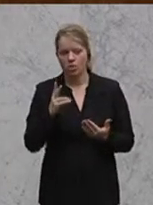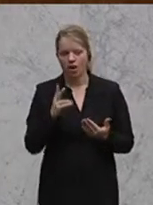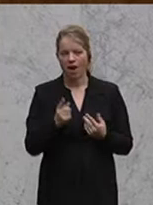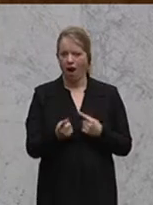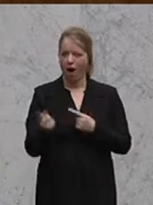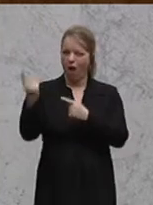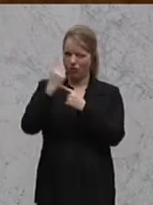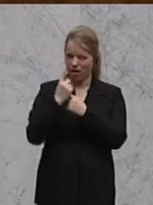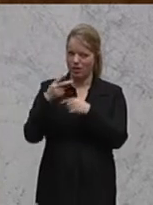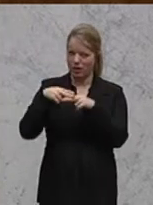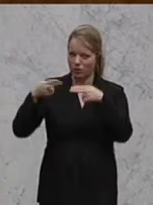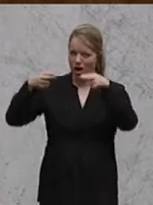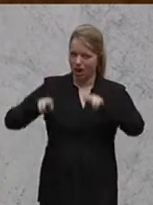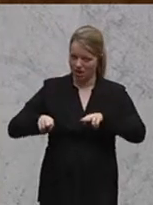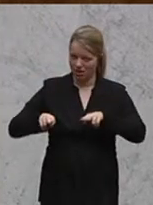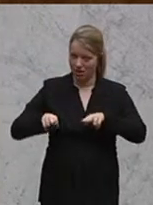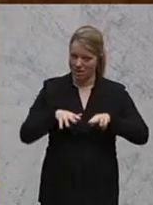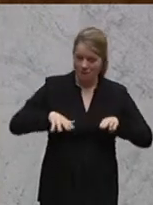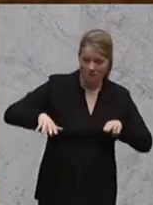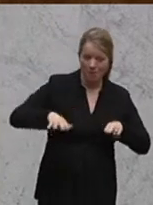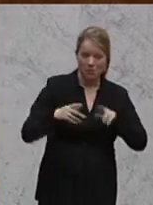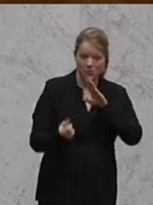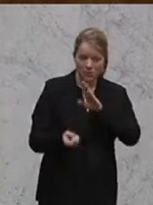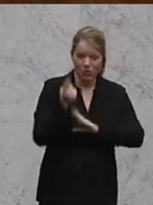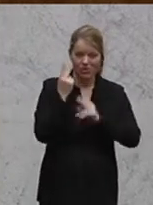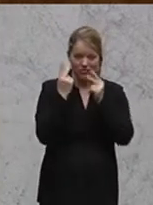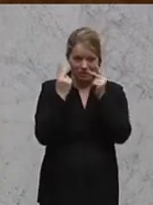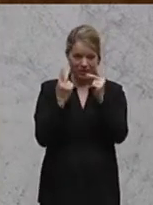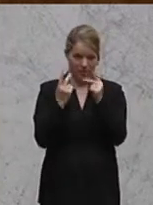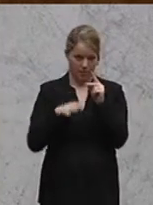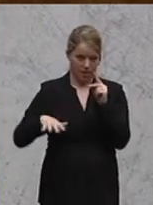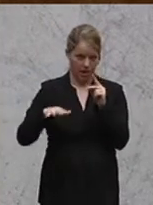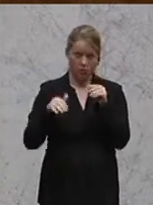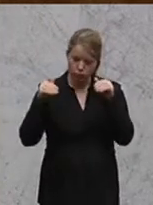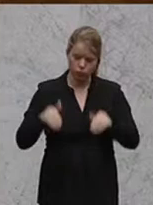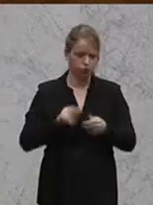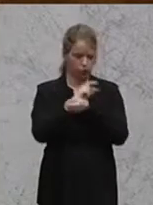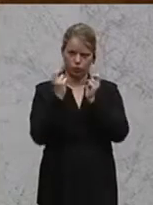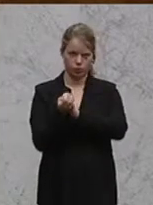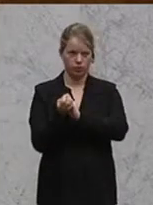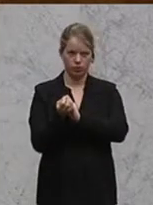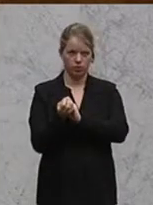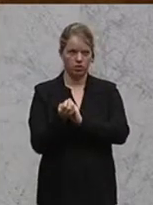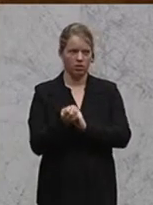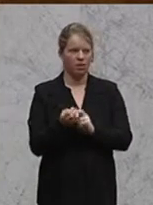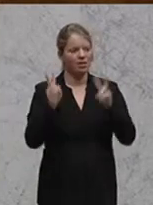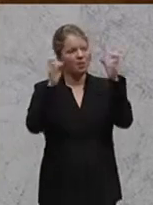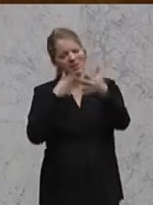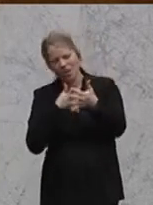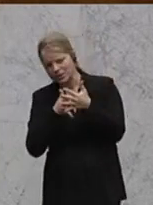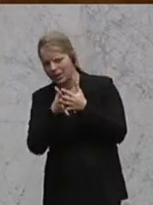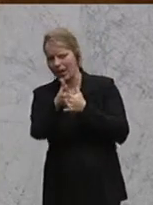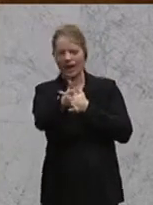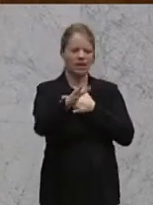des Nationalrats müssen gerade in so wichtigen und zwingenden Fragen erfüllt werden. Wir können uns das ganze Transparenzgeräte, neue